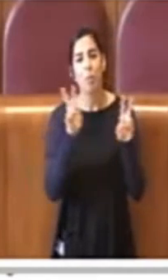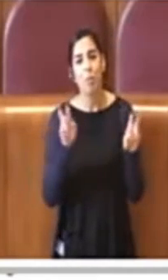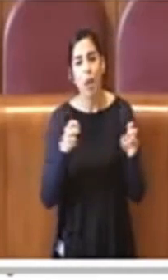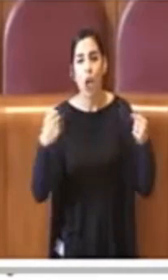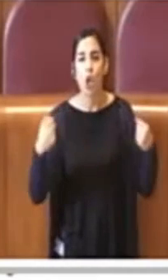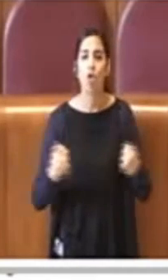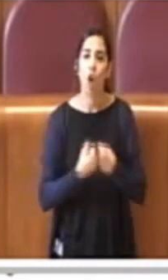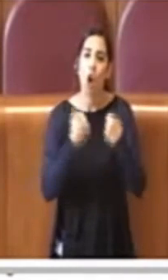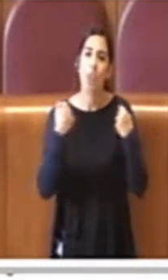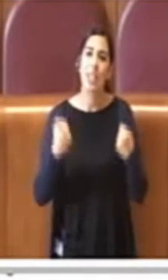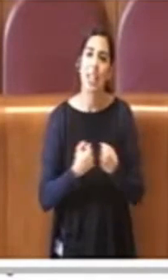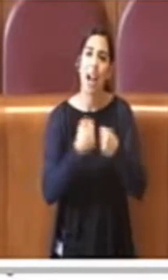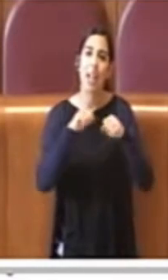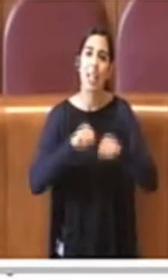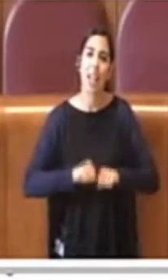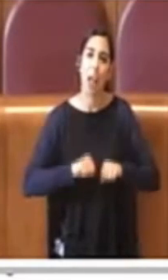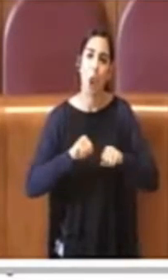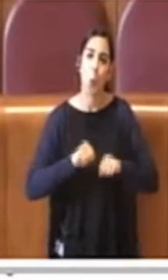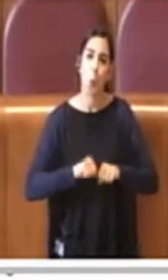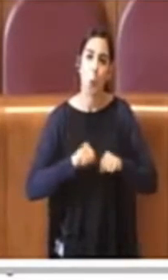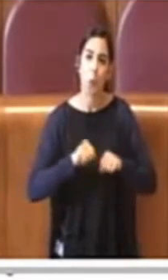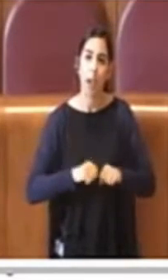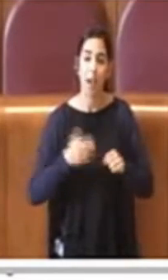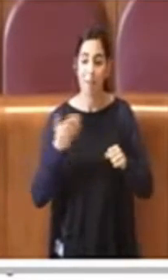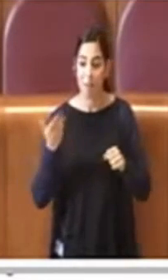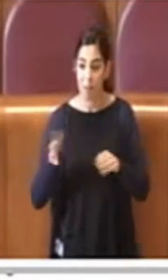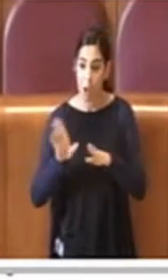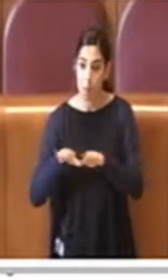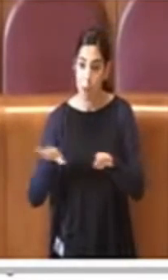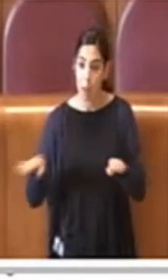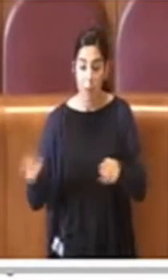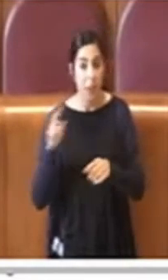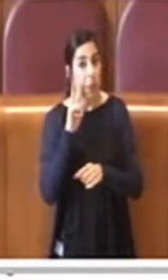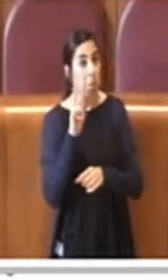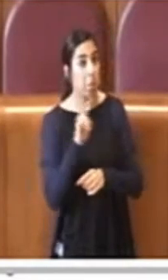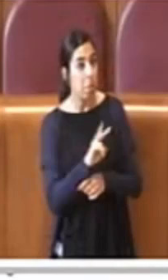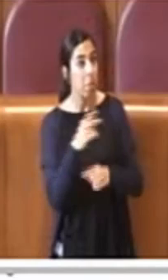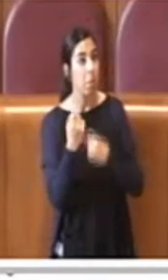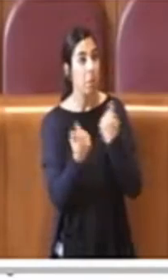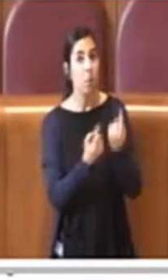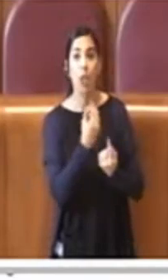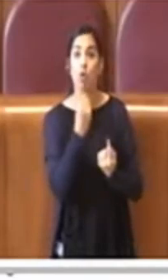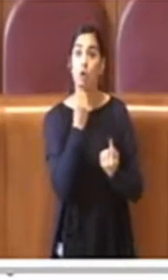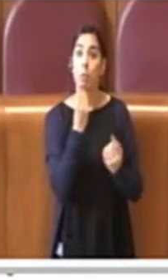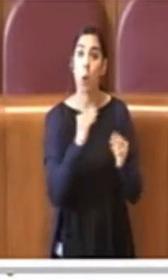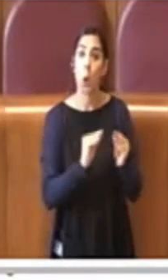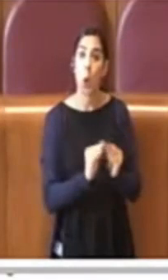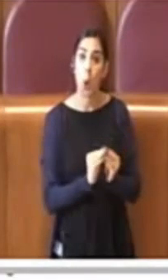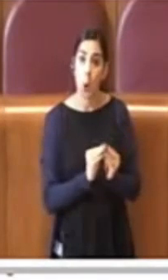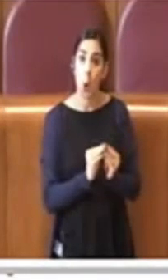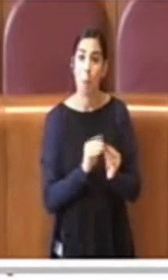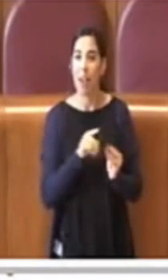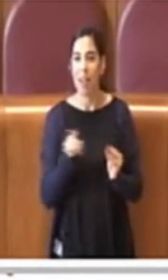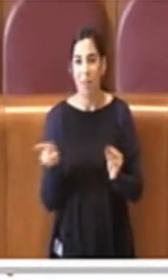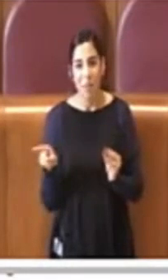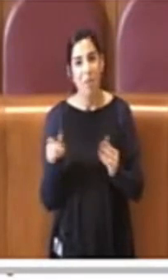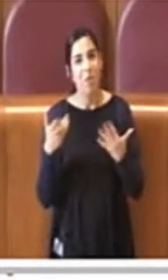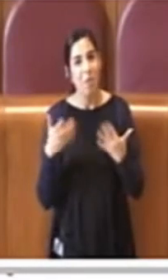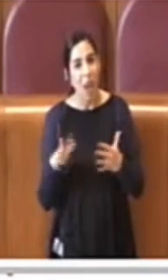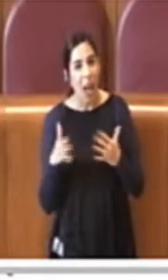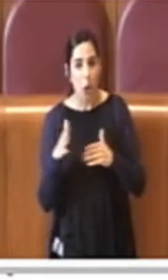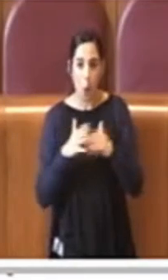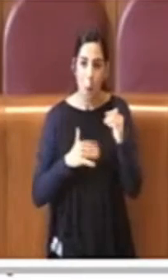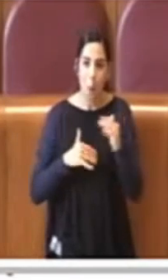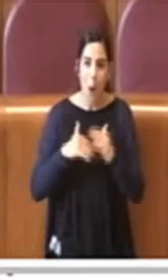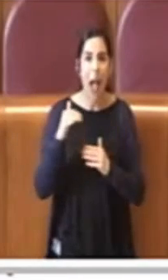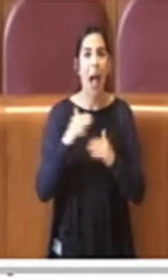bambini hanno potuto confrontarsi con la realtà del cibo proprio hanno potuto spremere le